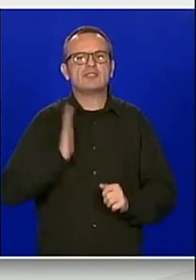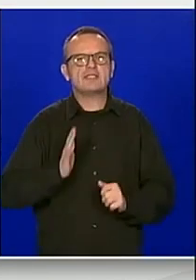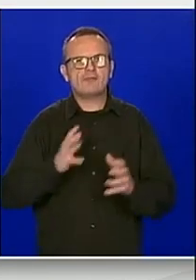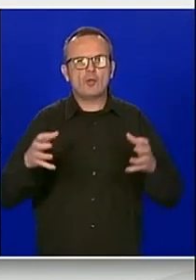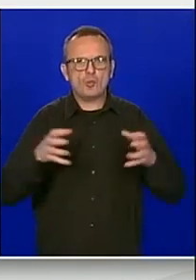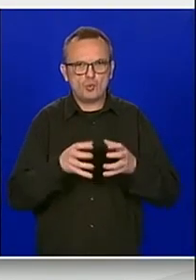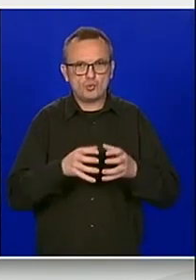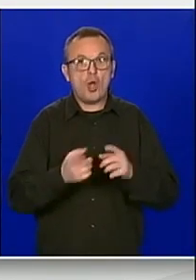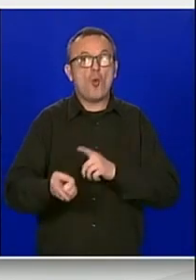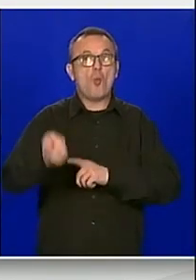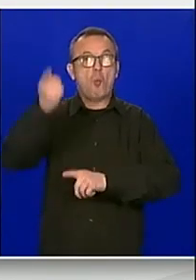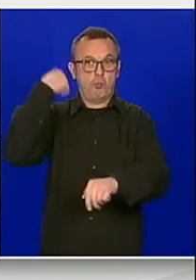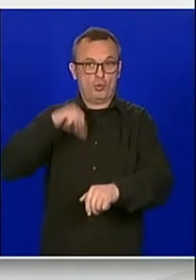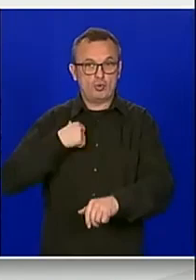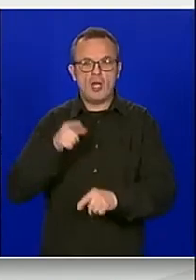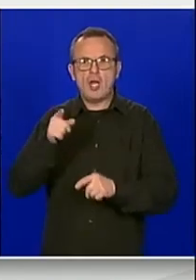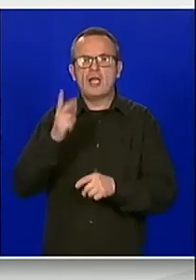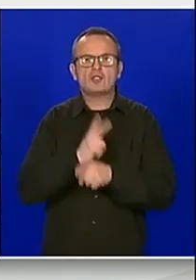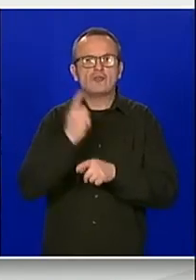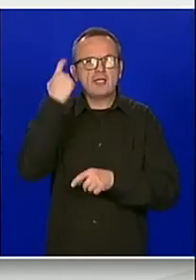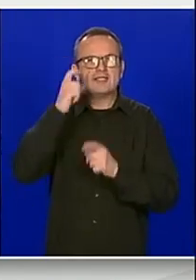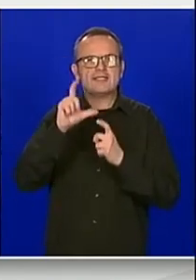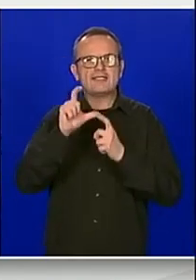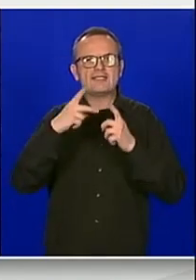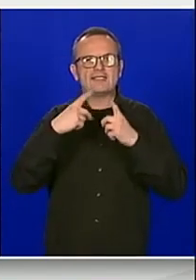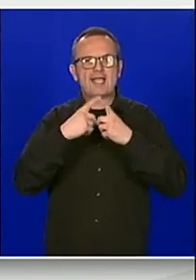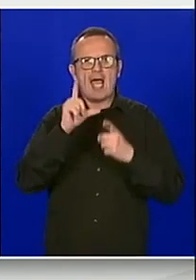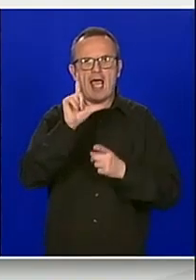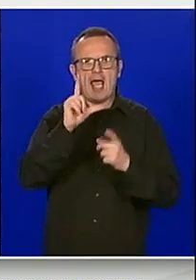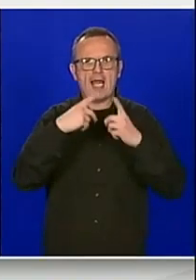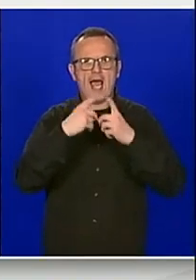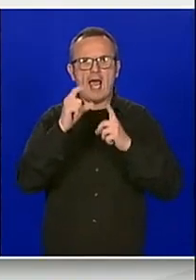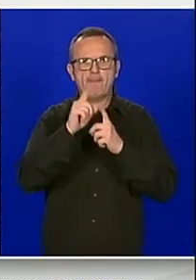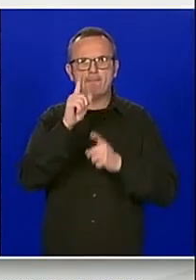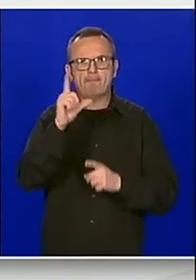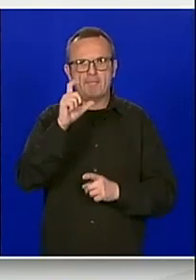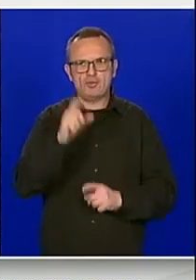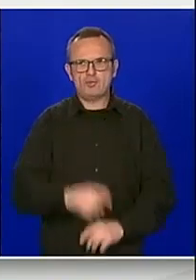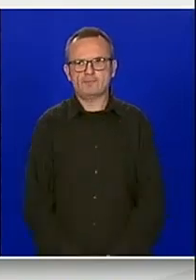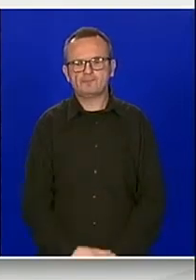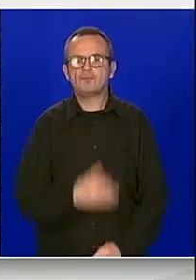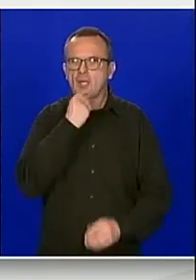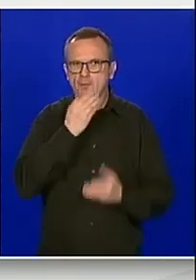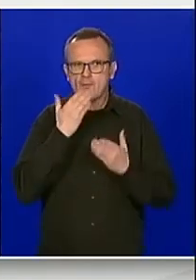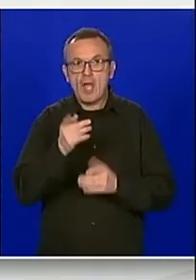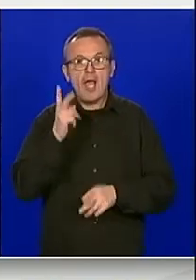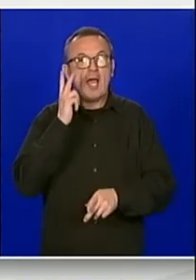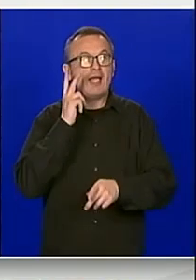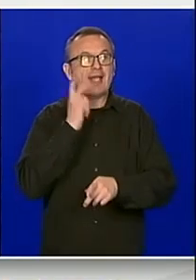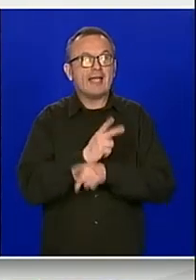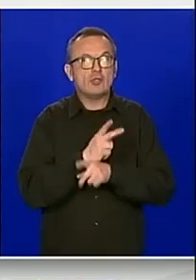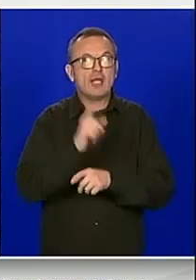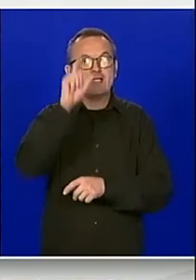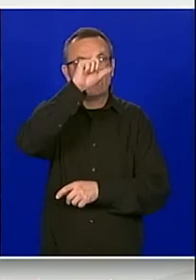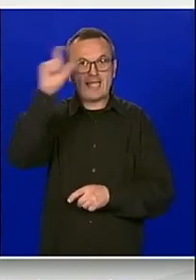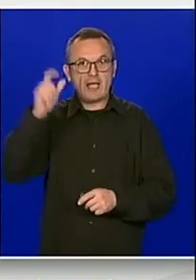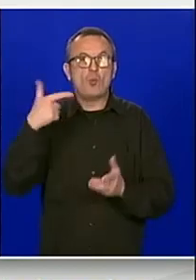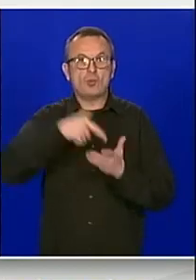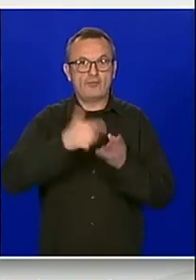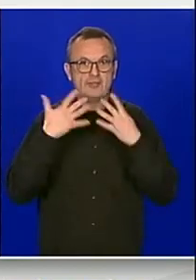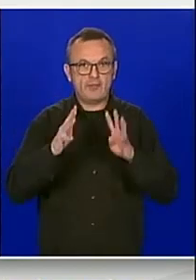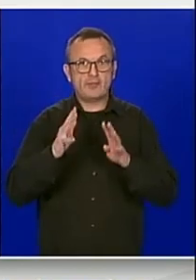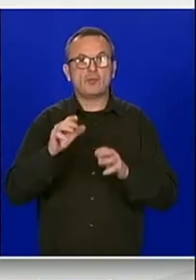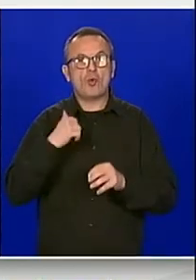prošlu godinu. Održani tajnik Salapić, izvolite. Hvala lijepa, predsjedniče vlade. Nacionalna zaklada je u 2019. godini